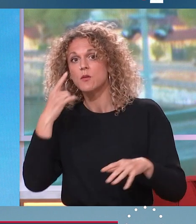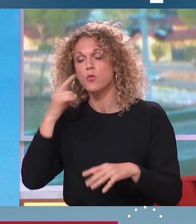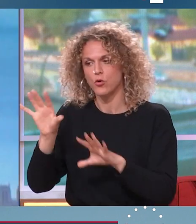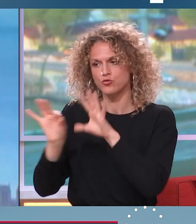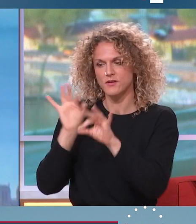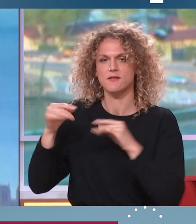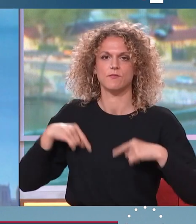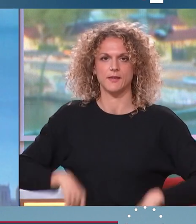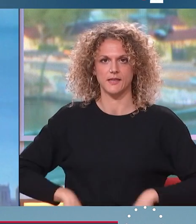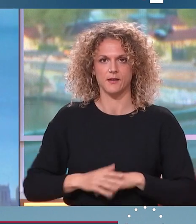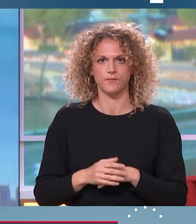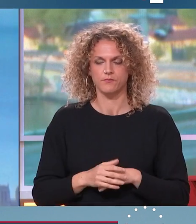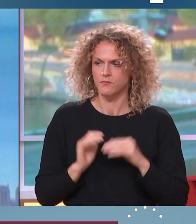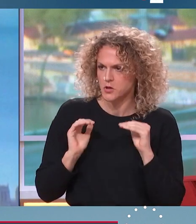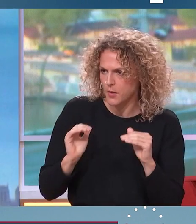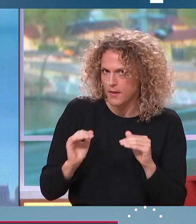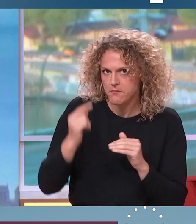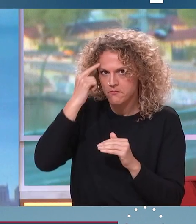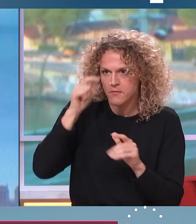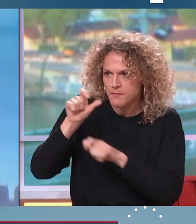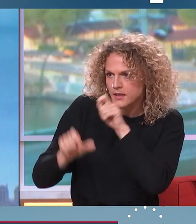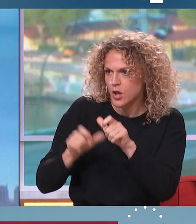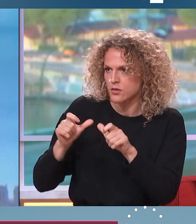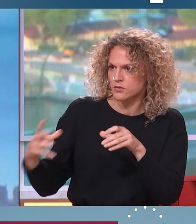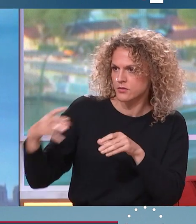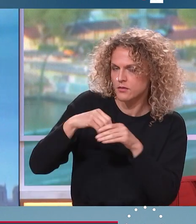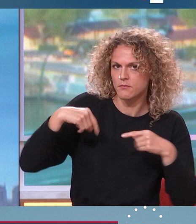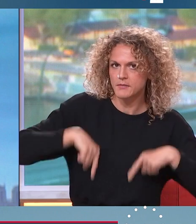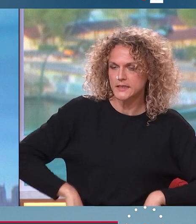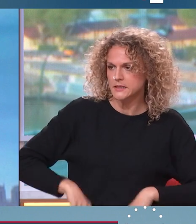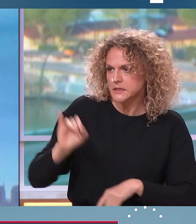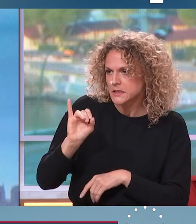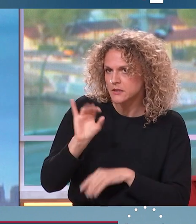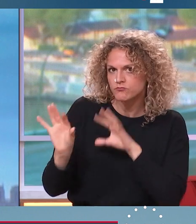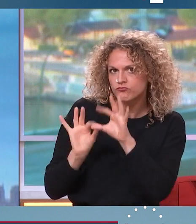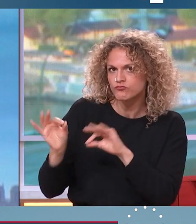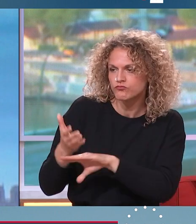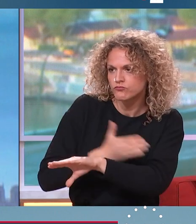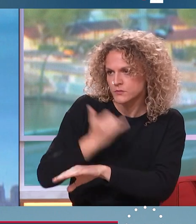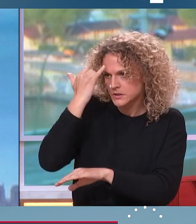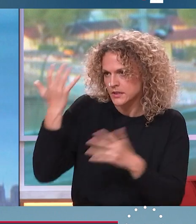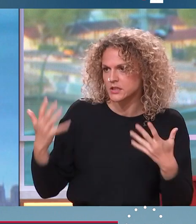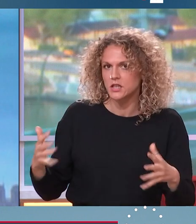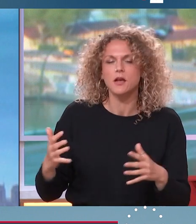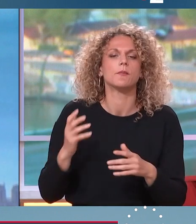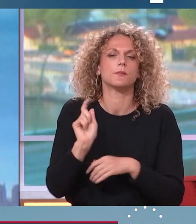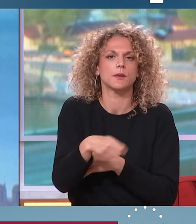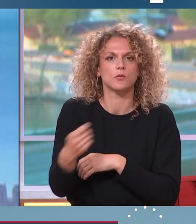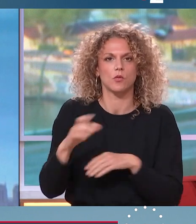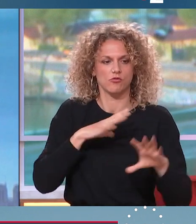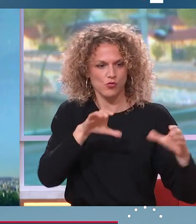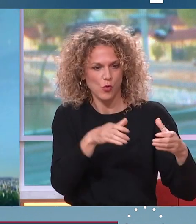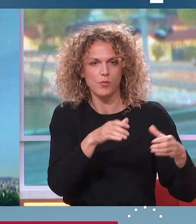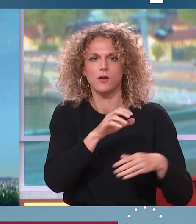quand même une idée de qui et quelle personnalité pourrait rejoindre Marine Le Pen au-delà, évidemment, du parti, du